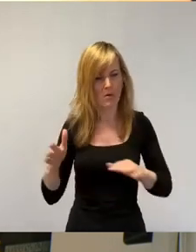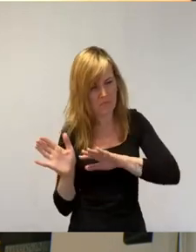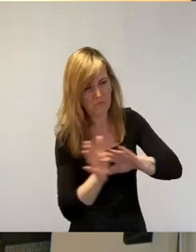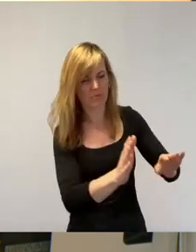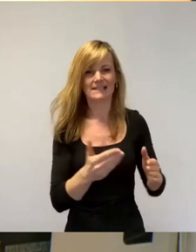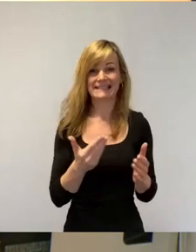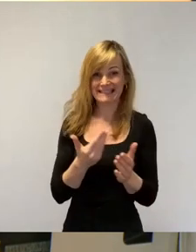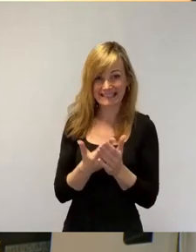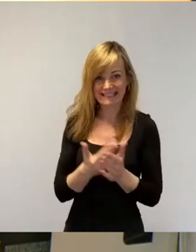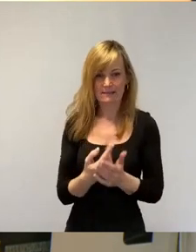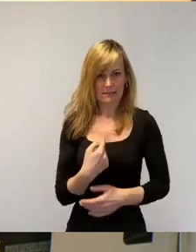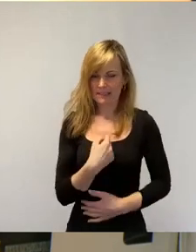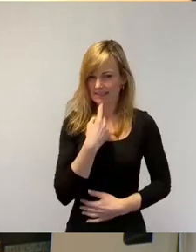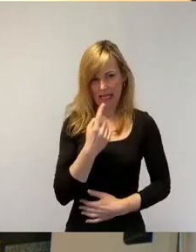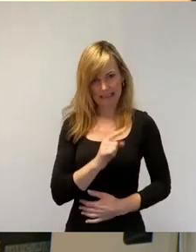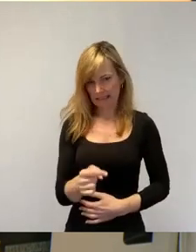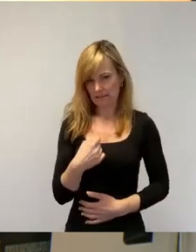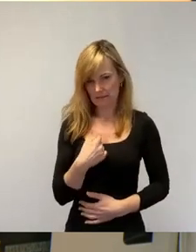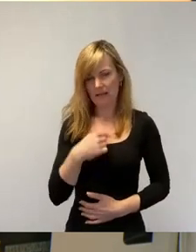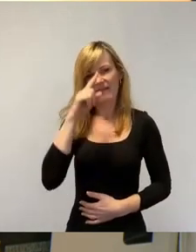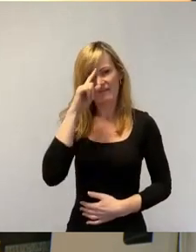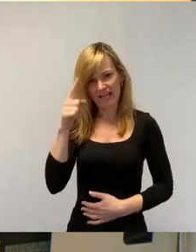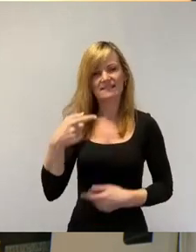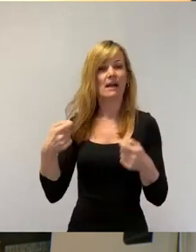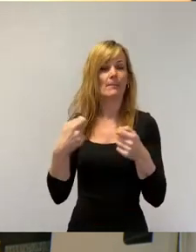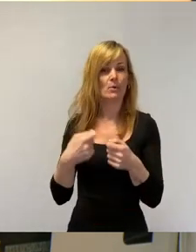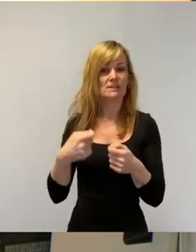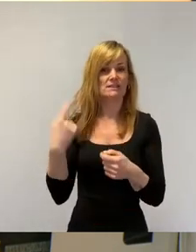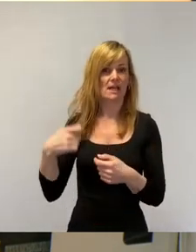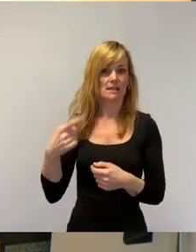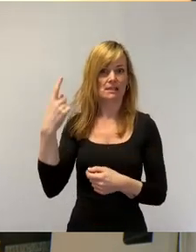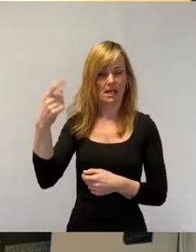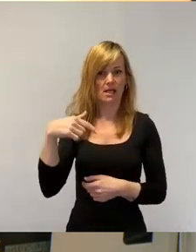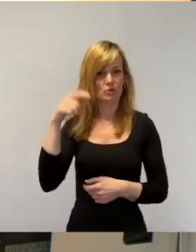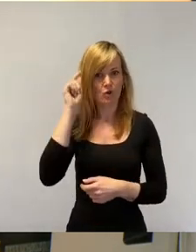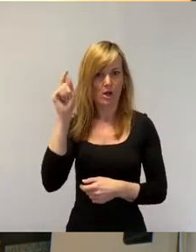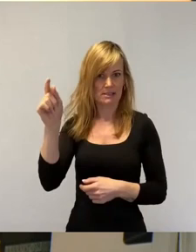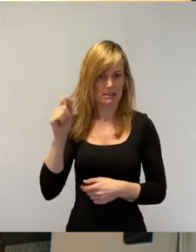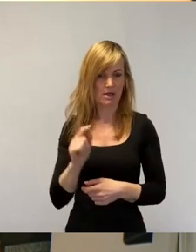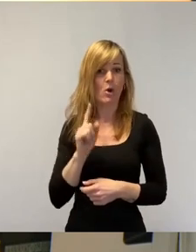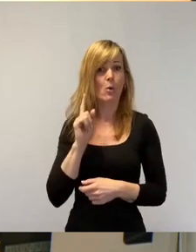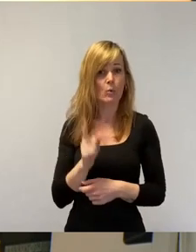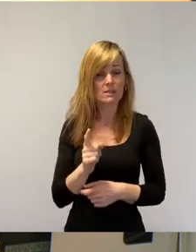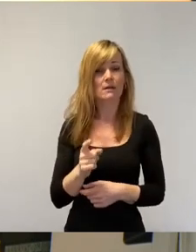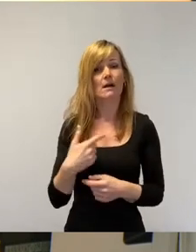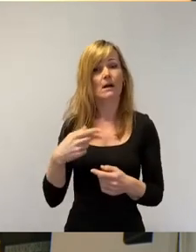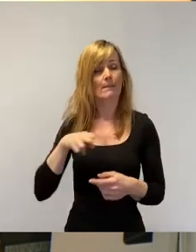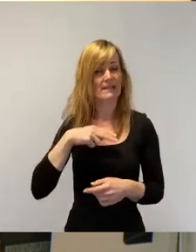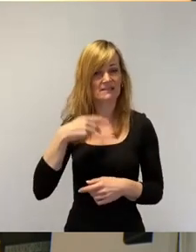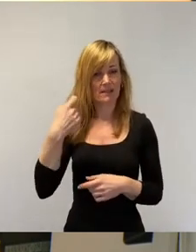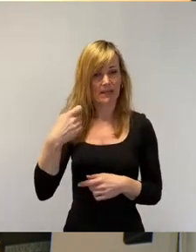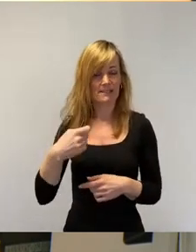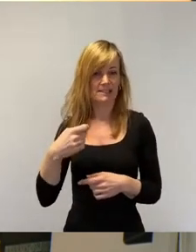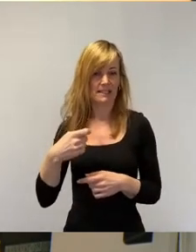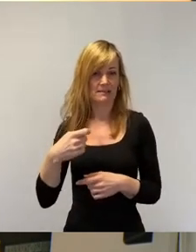der stammt nicht von mir. Sie wissen alle, das ist vom Bundeskanzler Scholz. Und der Brandenburger Ministerpräsident Woidke sagt,